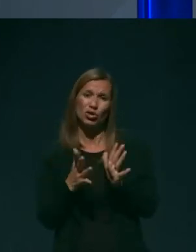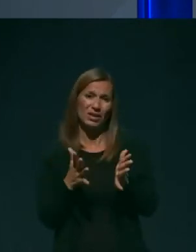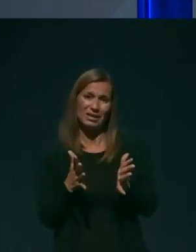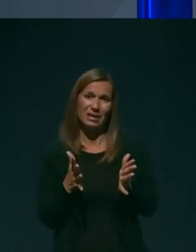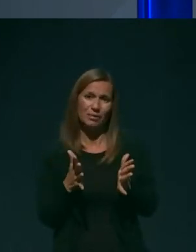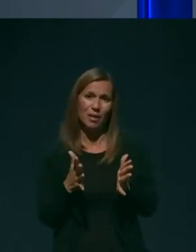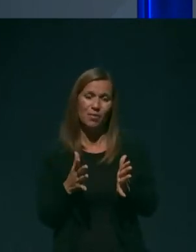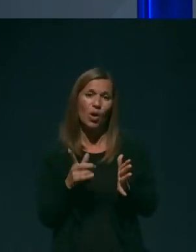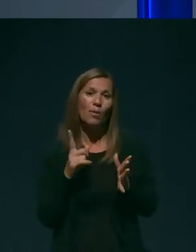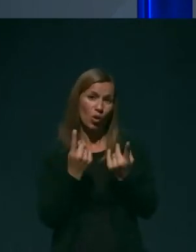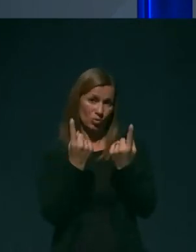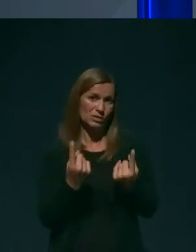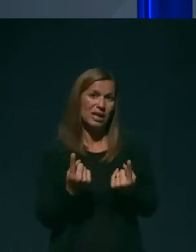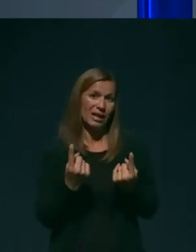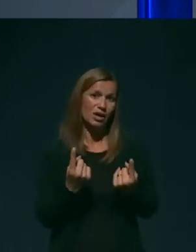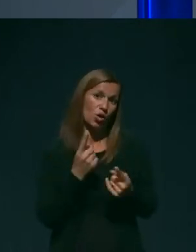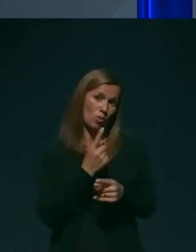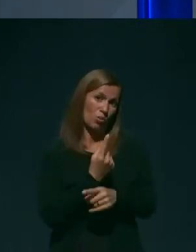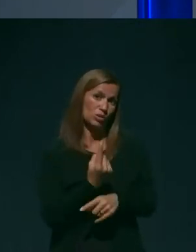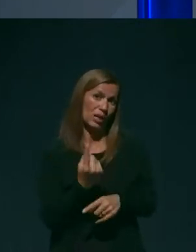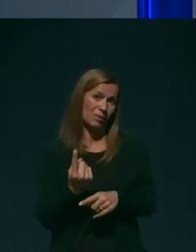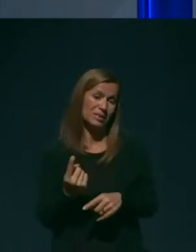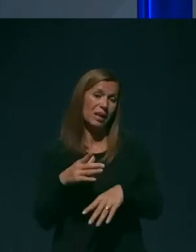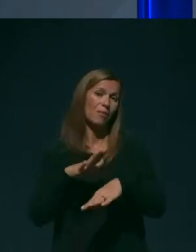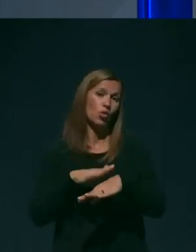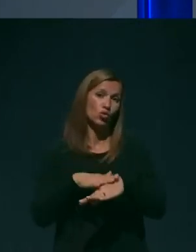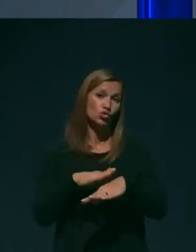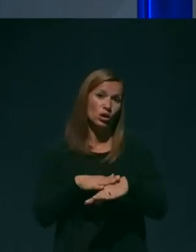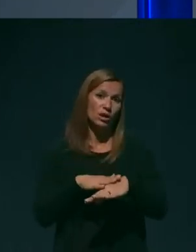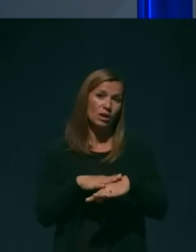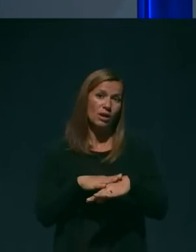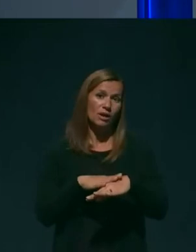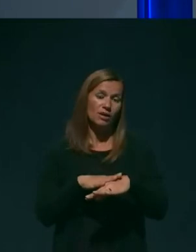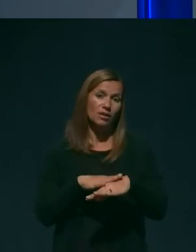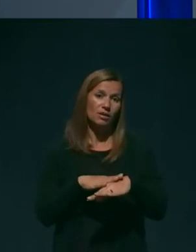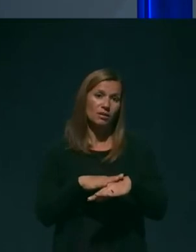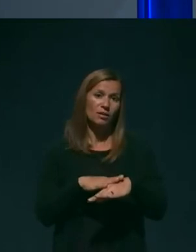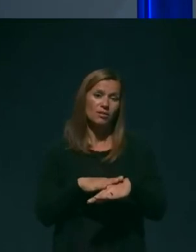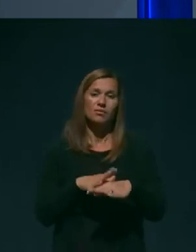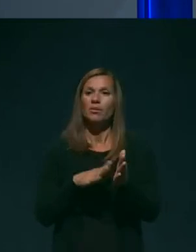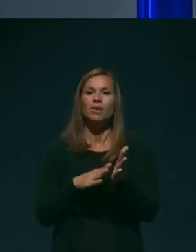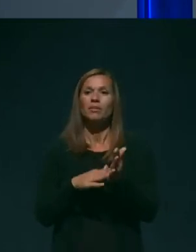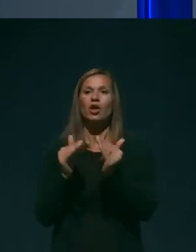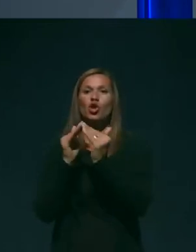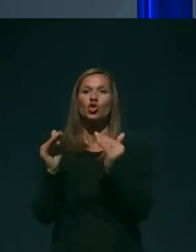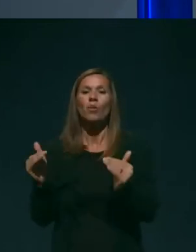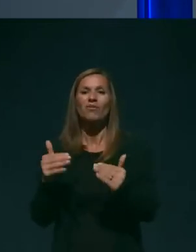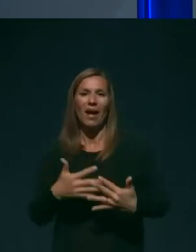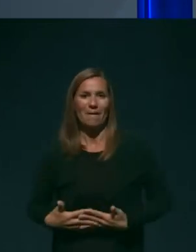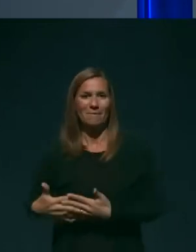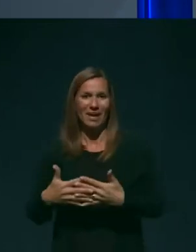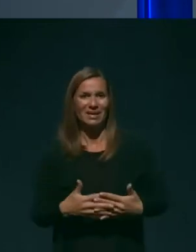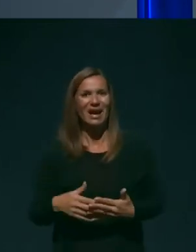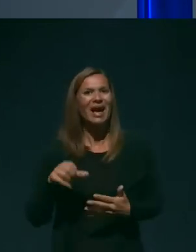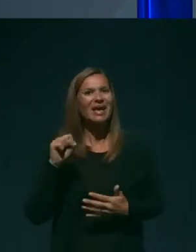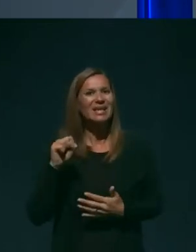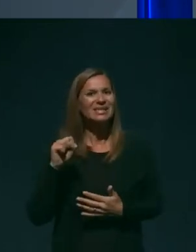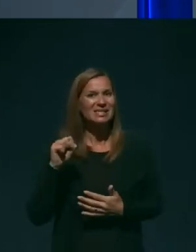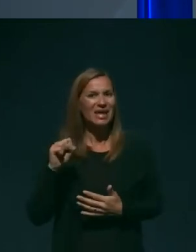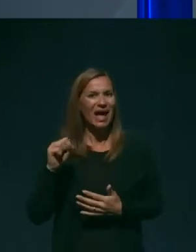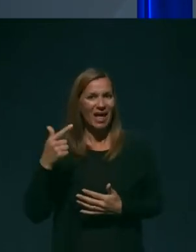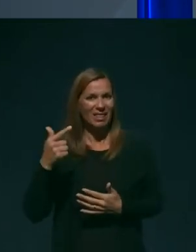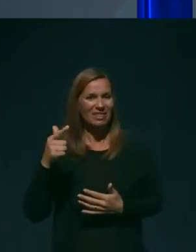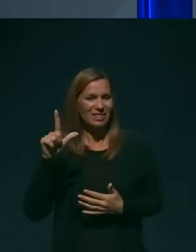Obstajajo posamezna priporočila v domu v Sjetlu, to je objavljen članek, je umrlo